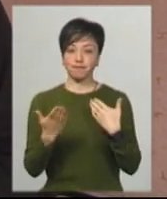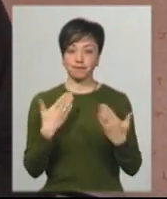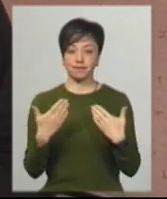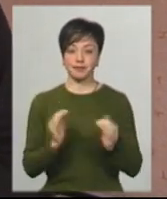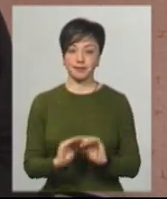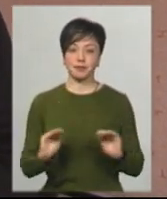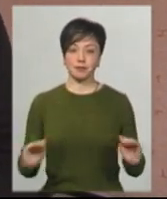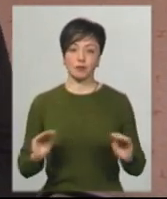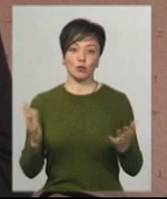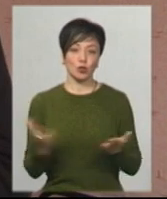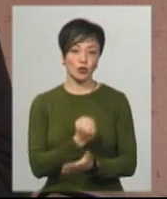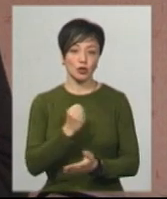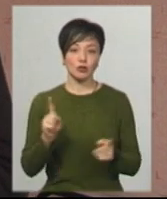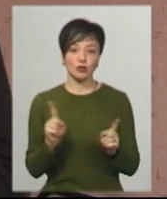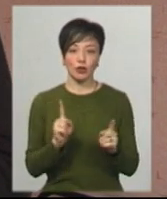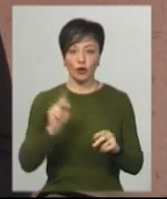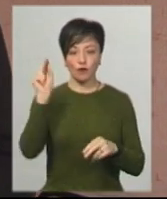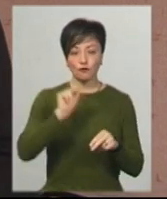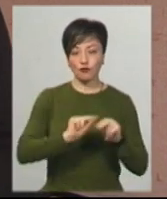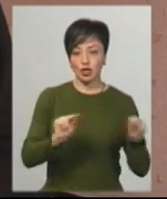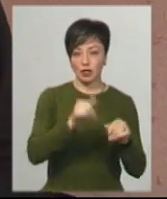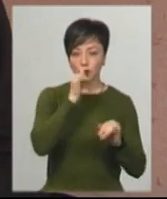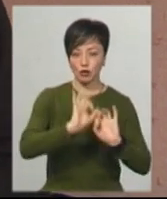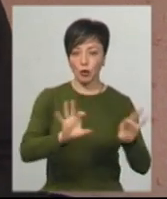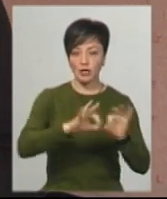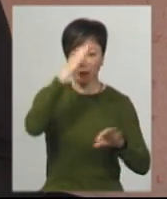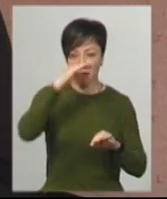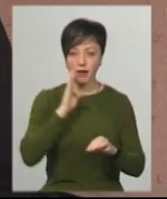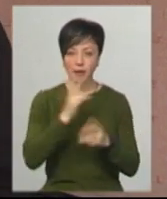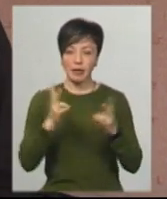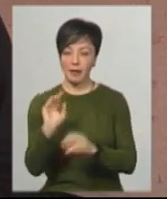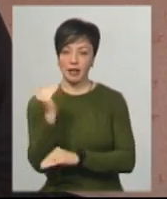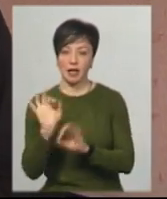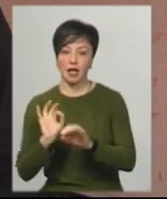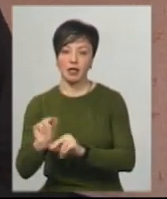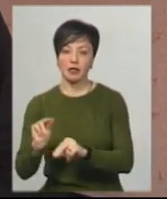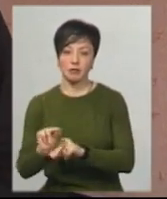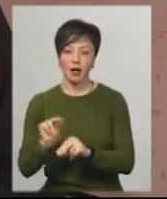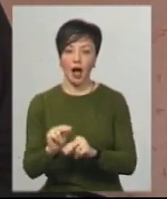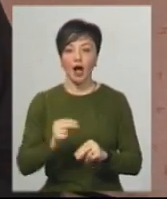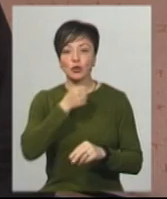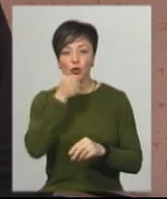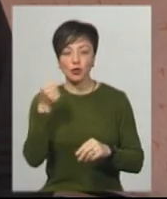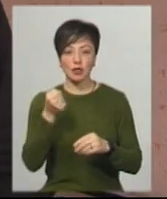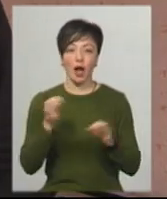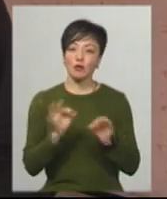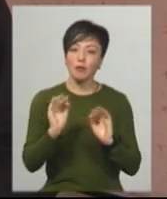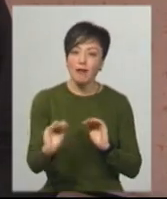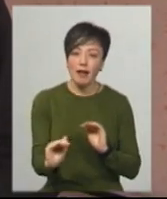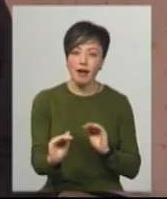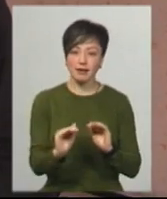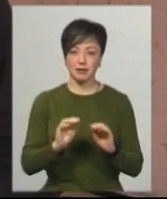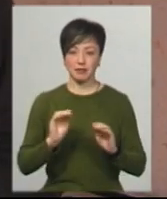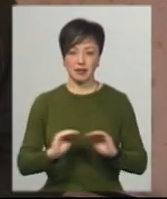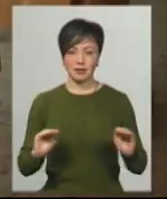дітьми. І виходить, через цей тиль не можуть пояснити батькам, а треба дитина. А якщо дитина доросла, це нічого. А маленьким